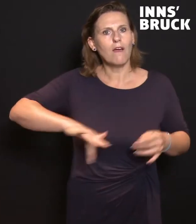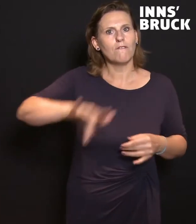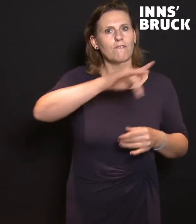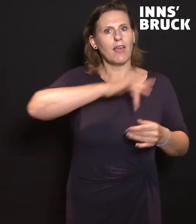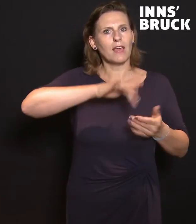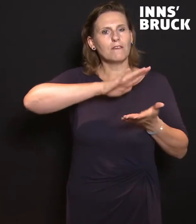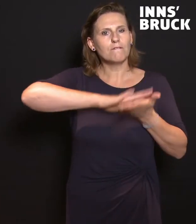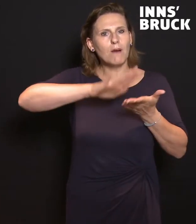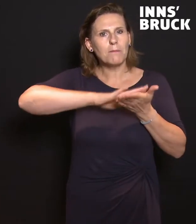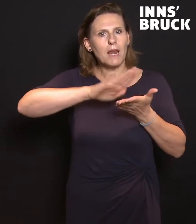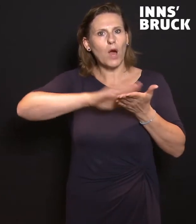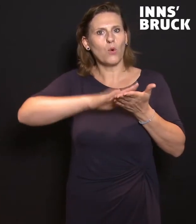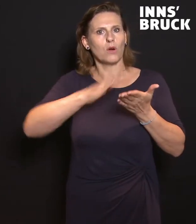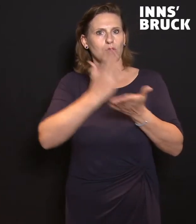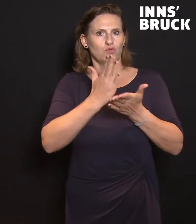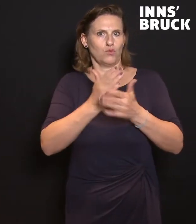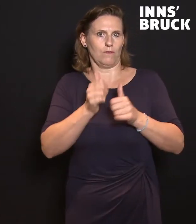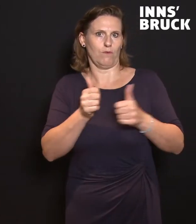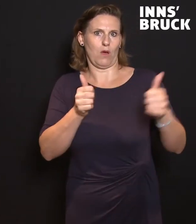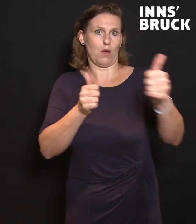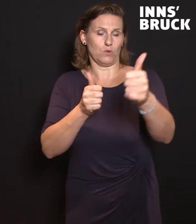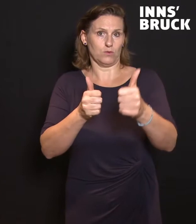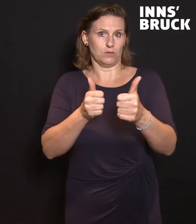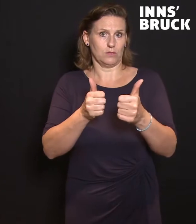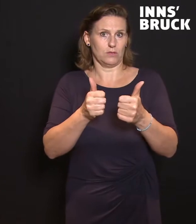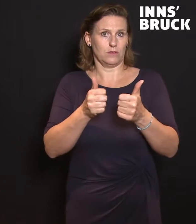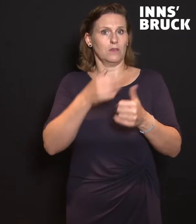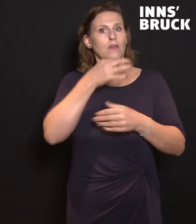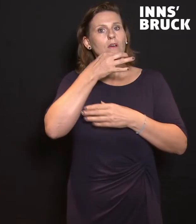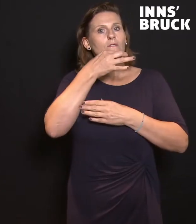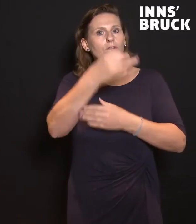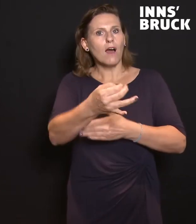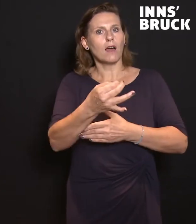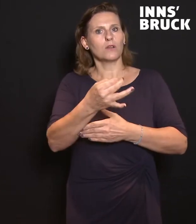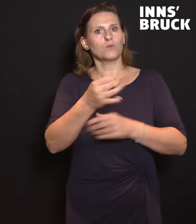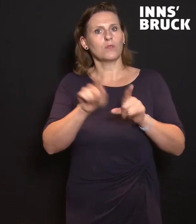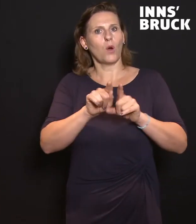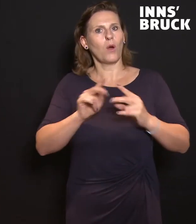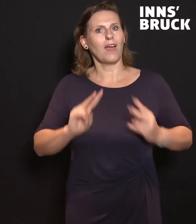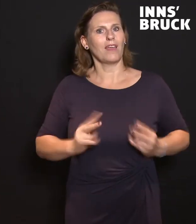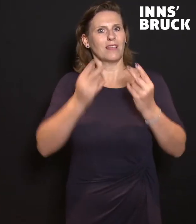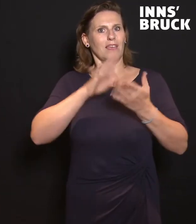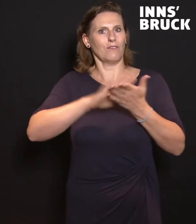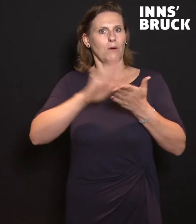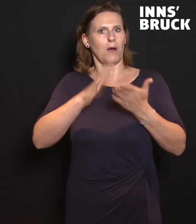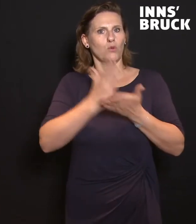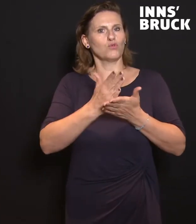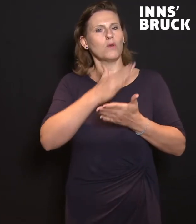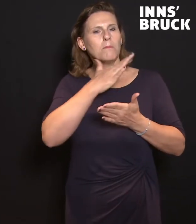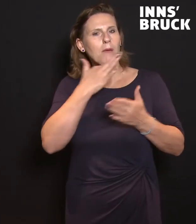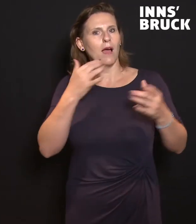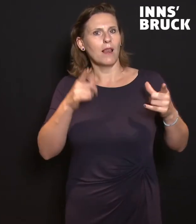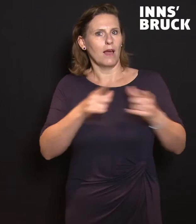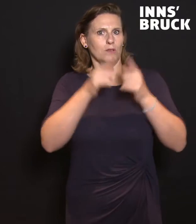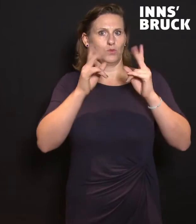einen großen Schritt weiter sind. Und in der Frage des Energieverbrauchs ebenfalls viel mehr leisten können.